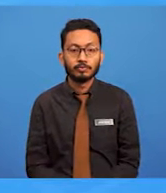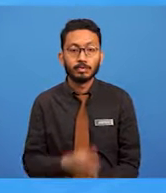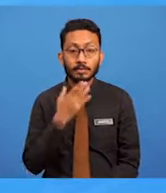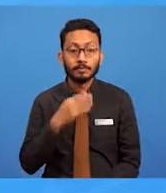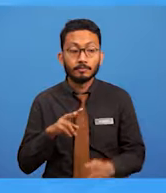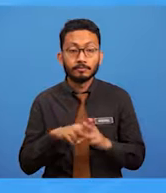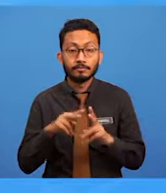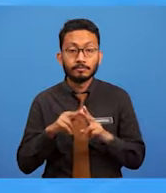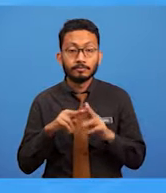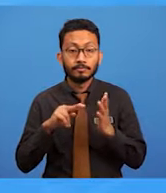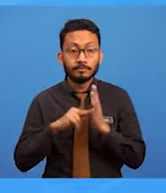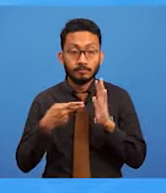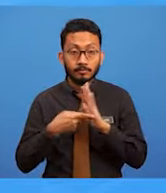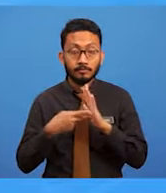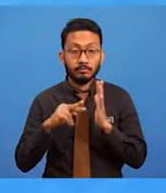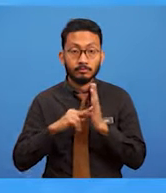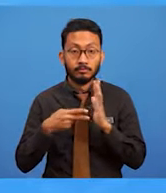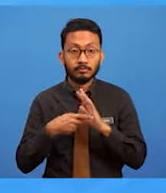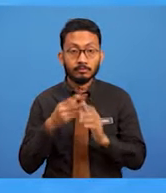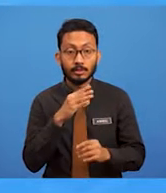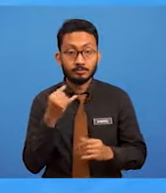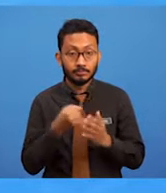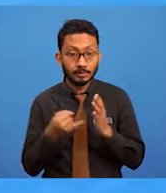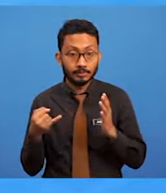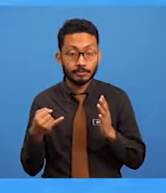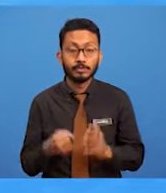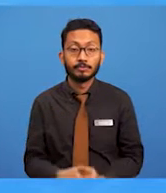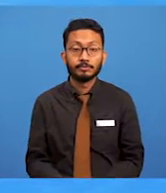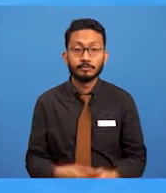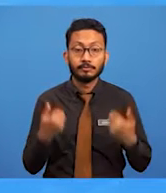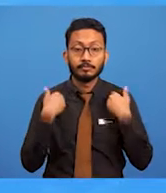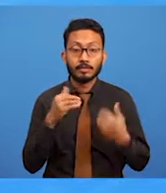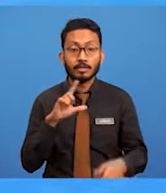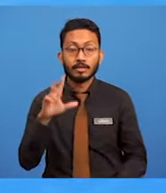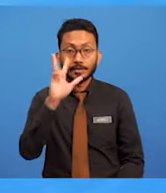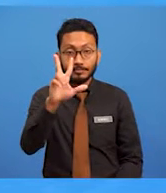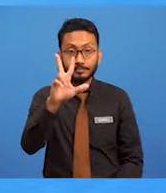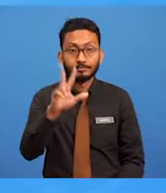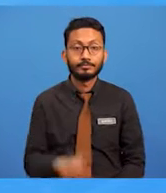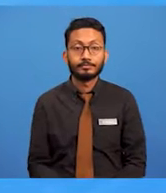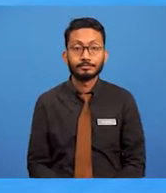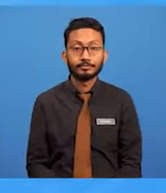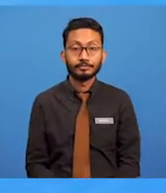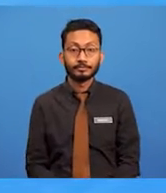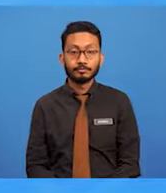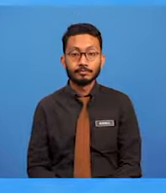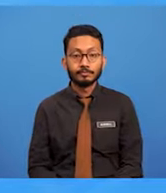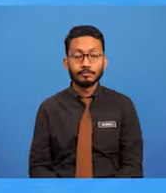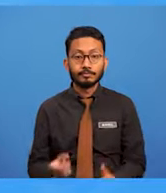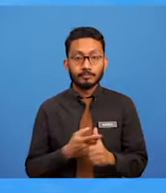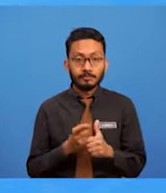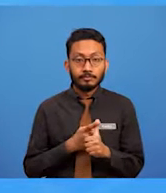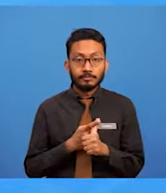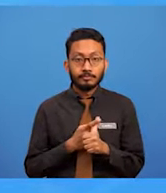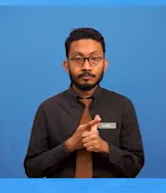Konsep lukisan ia terdiri daripada tiga iaitu konsep